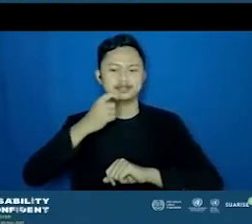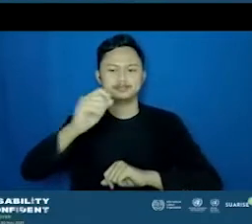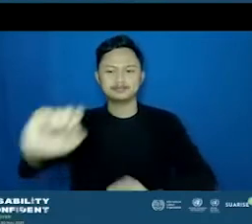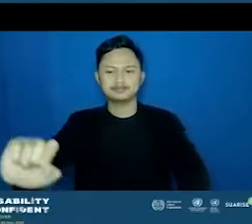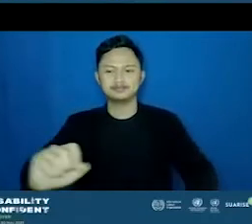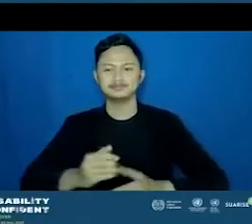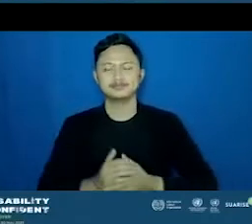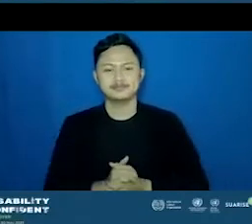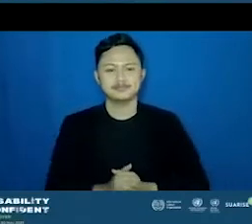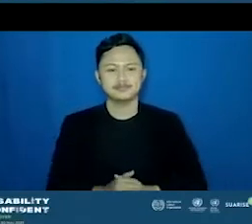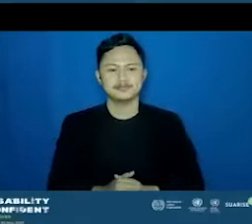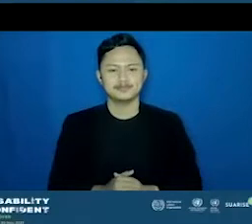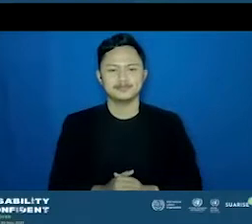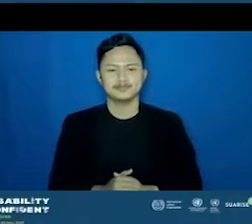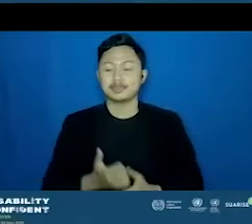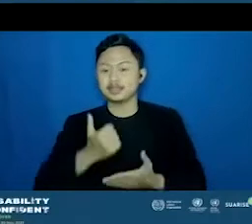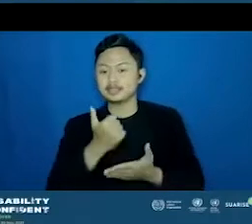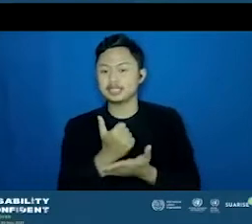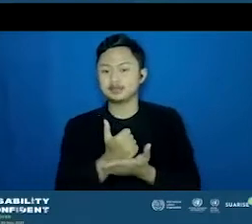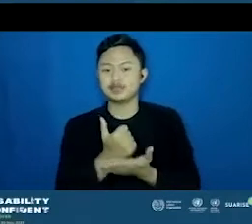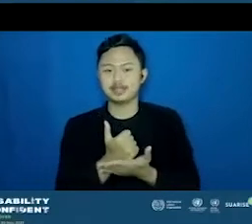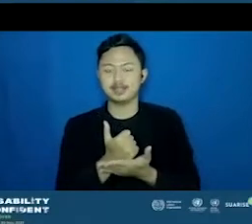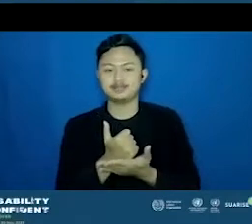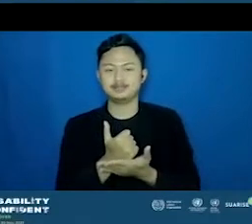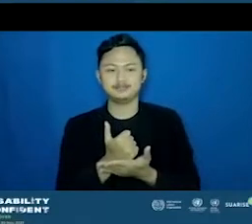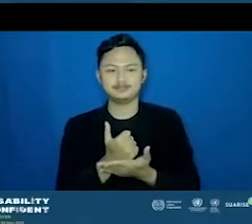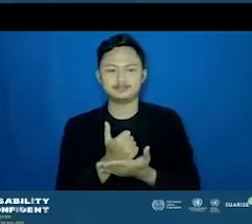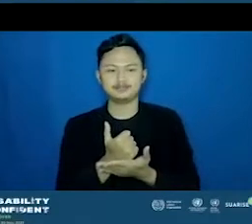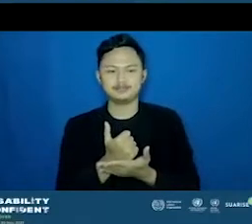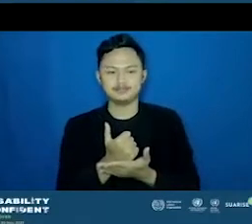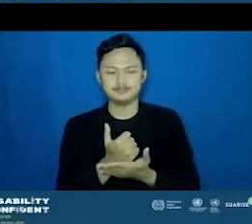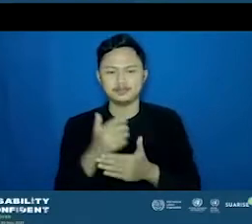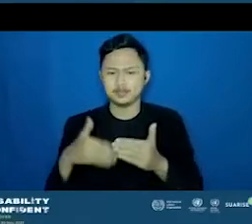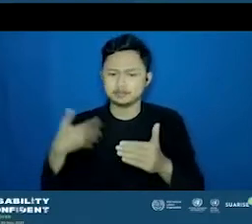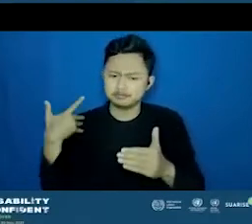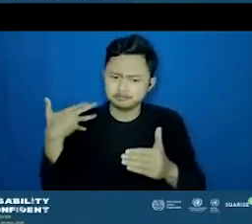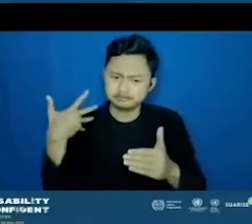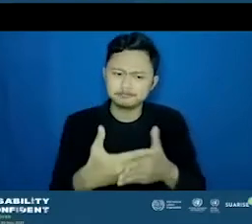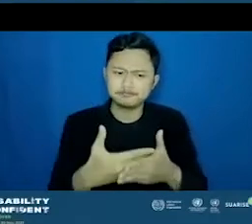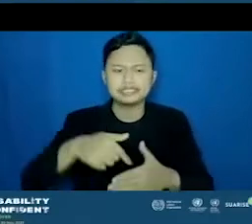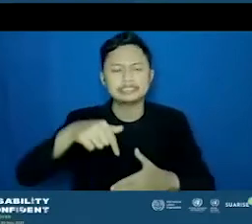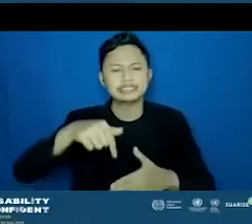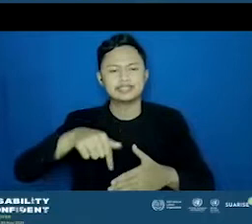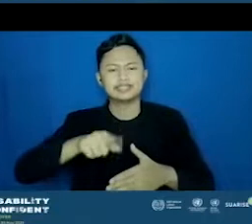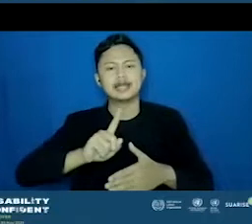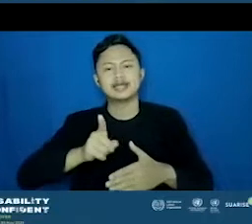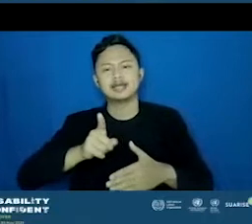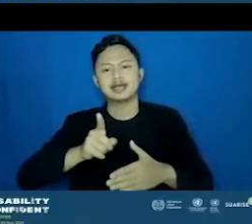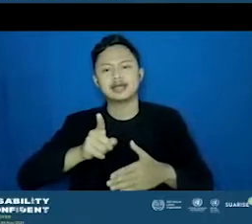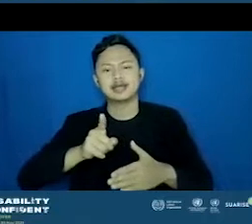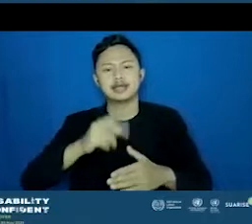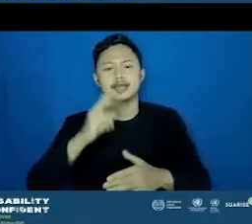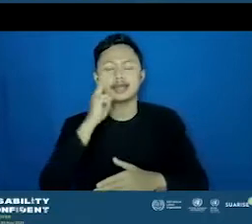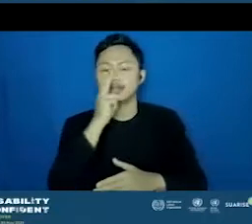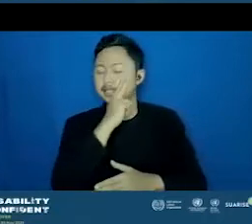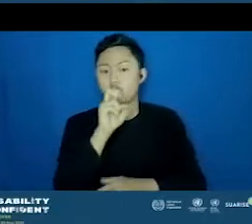Yang apa saja, ini sejauh ini ada dua tunanetra yang